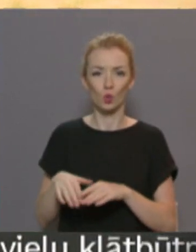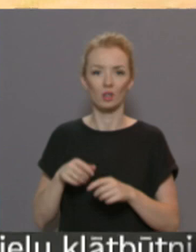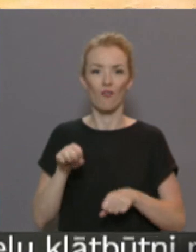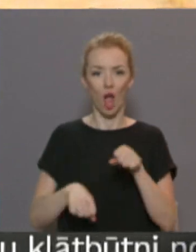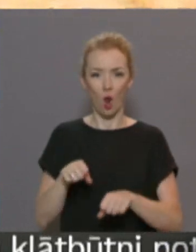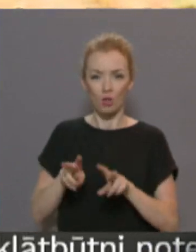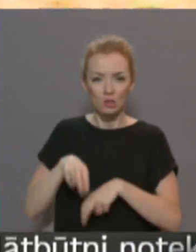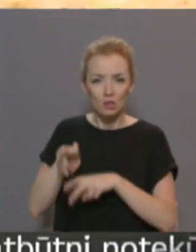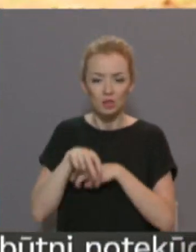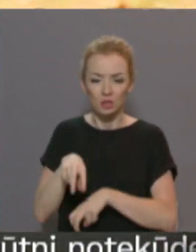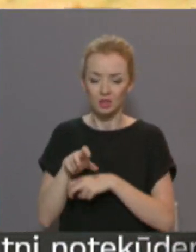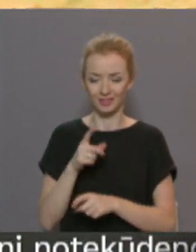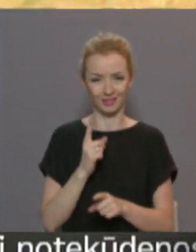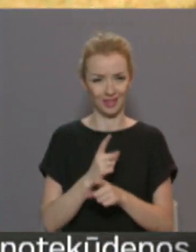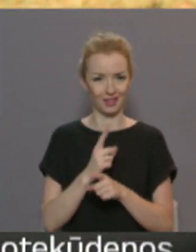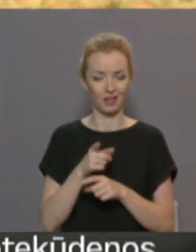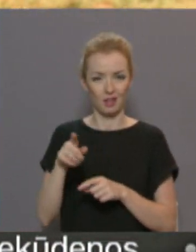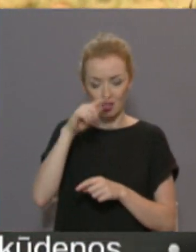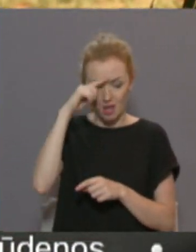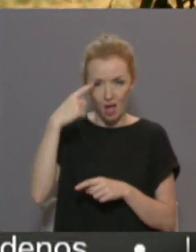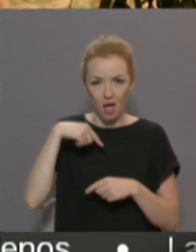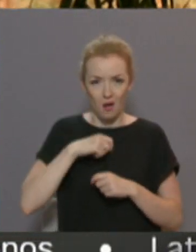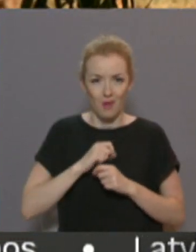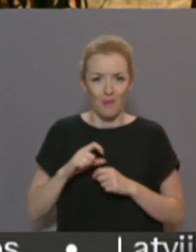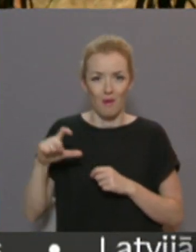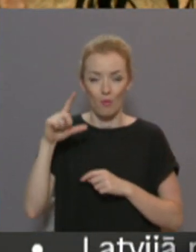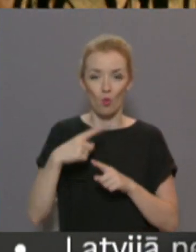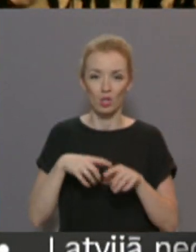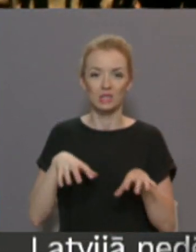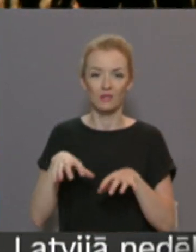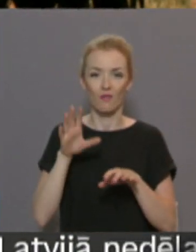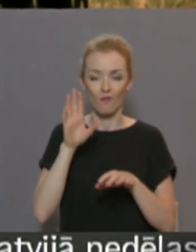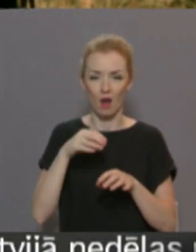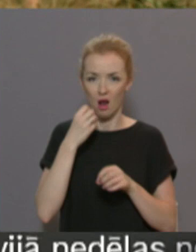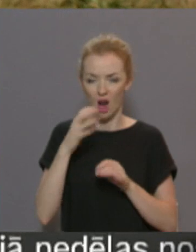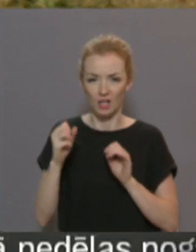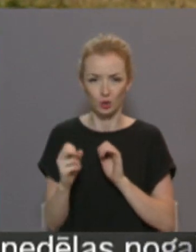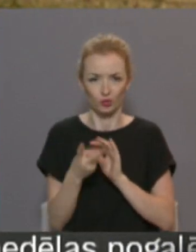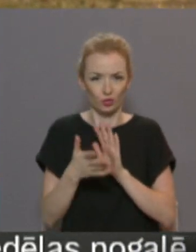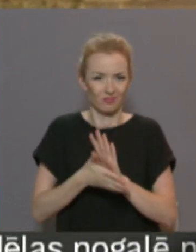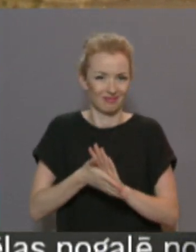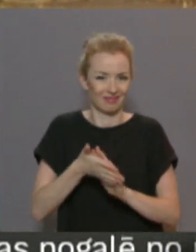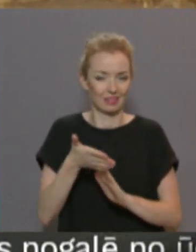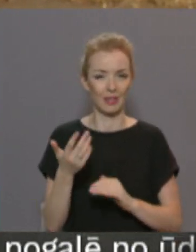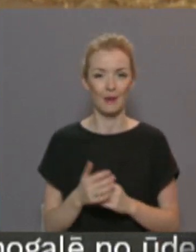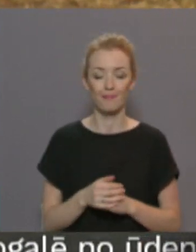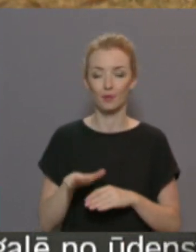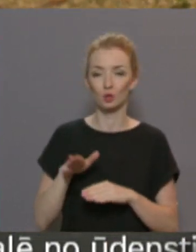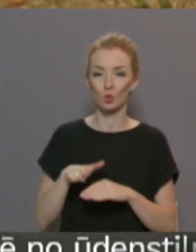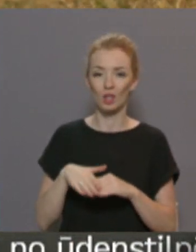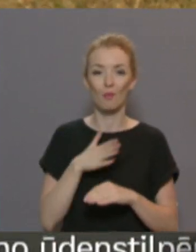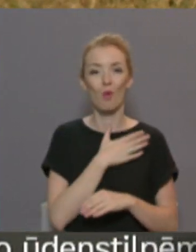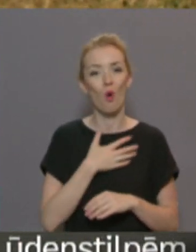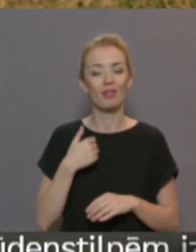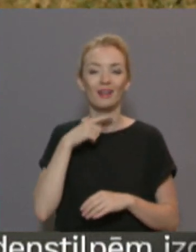asfaltu vai sakarsušu bruģi. Tas uzkarst ātri un dzīvnieks var būt apdegumus. Suņiem ir ļoti liela vēlma izpatikt